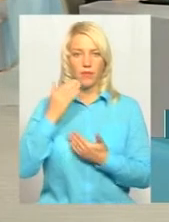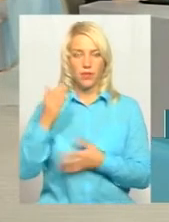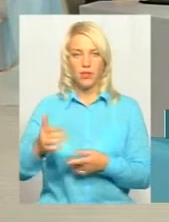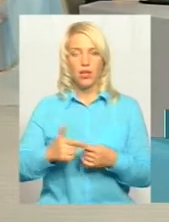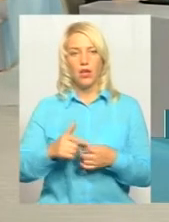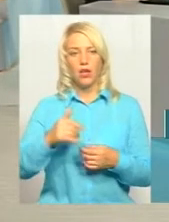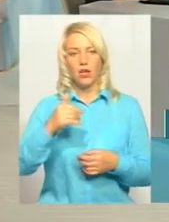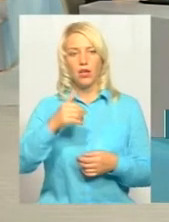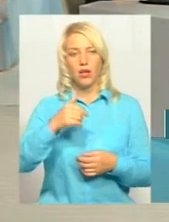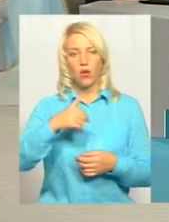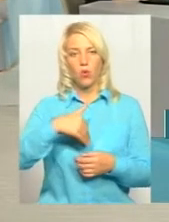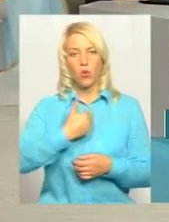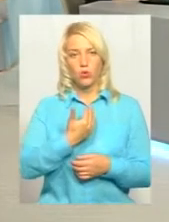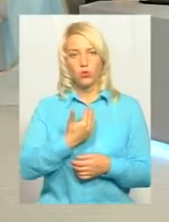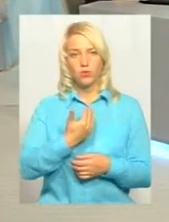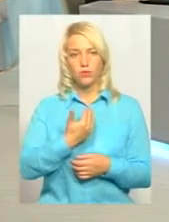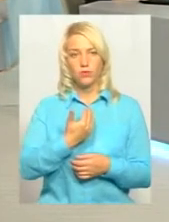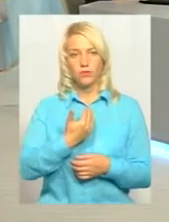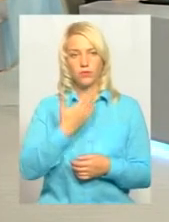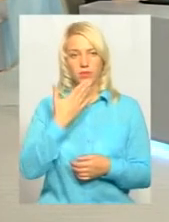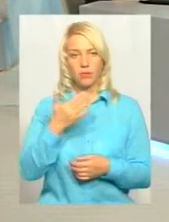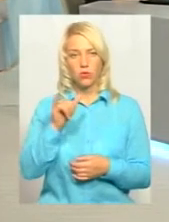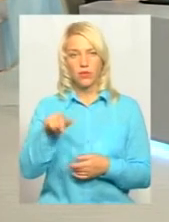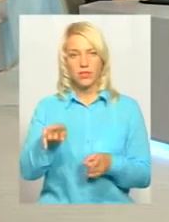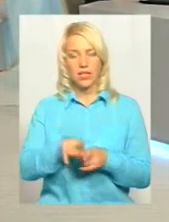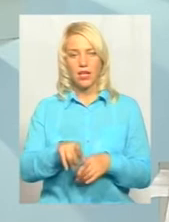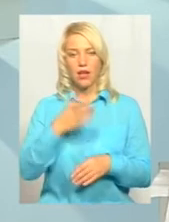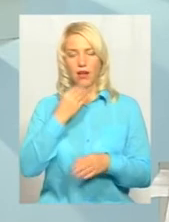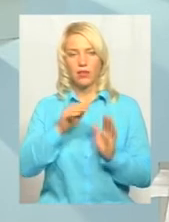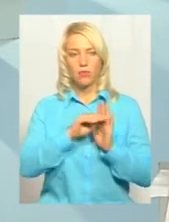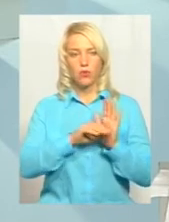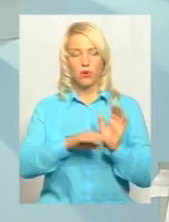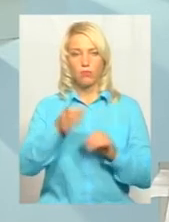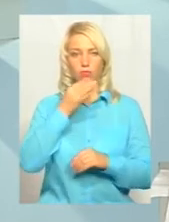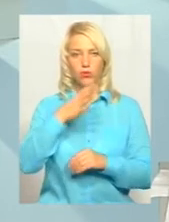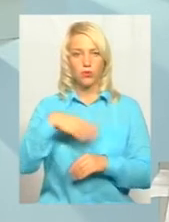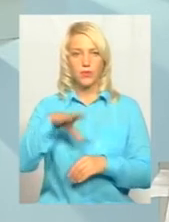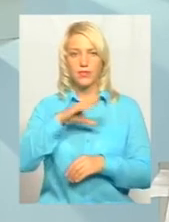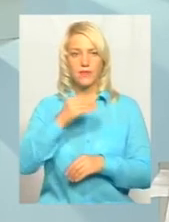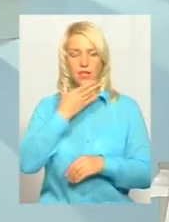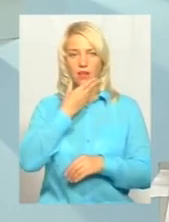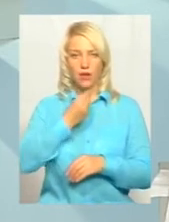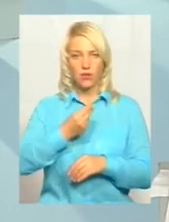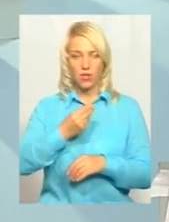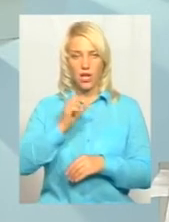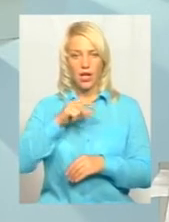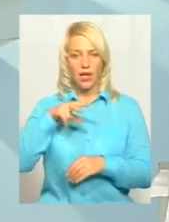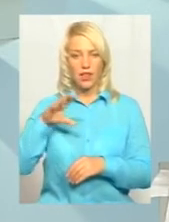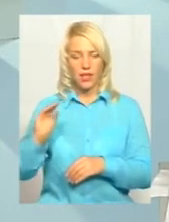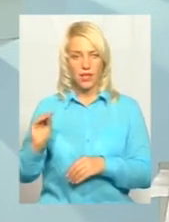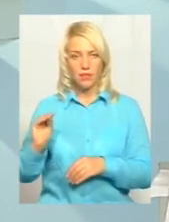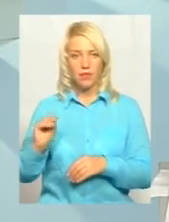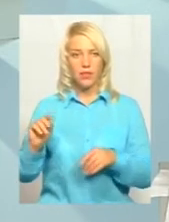Дивіться, хочу запитати у вас таке. От гарна програма, подобається, усе гарно. Але ж